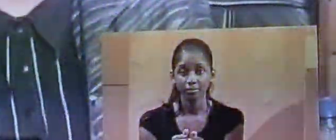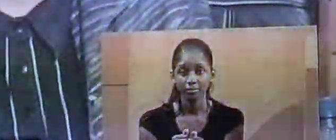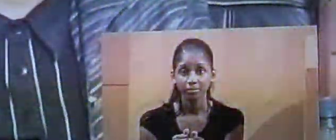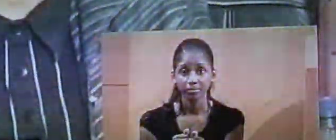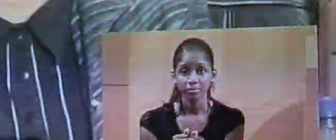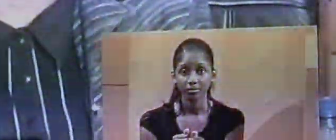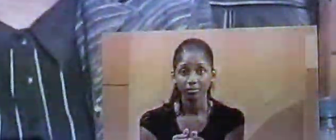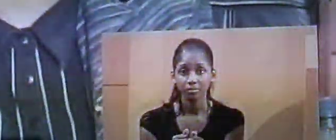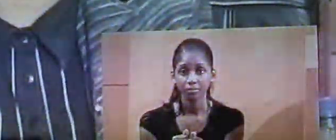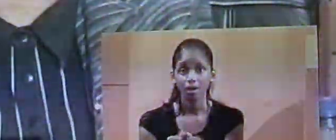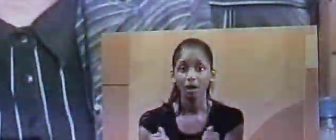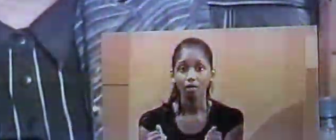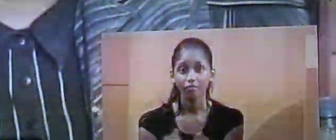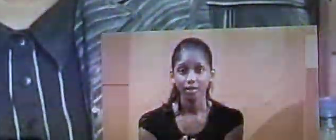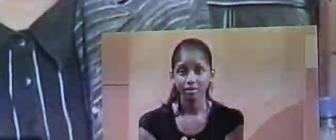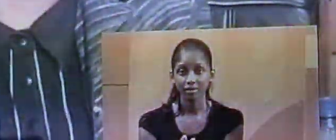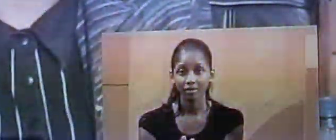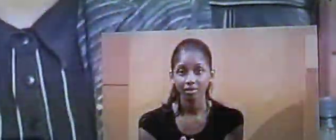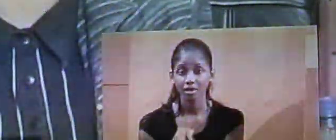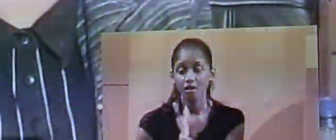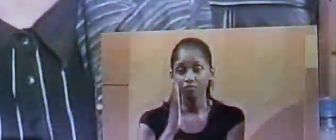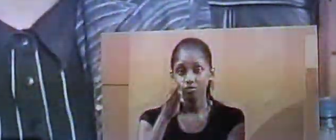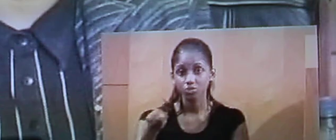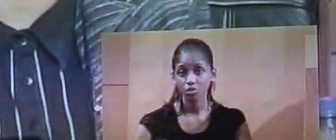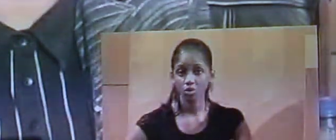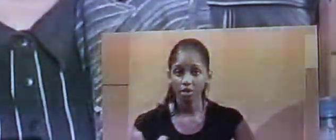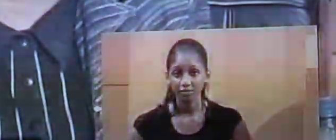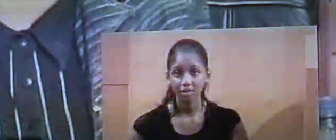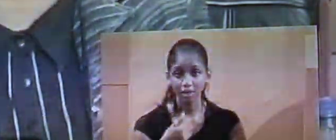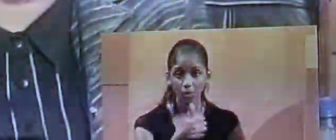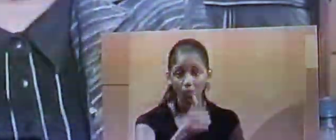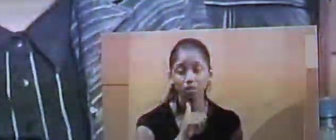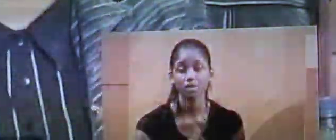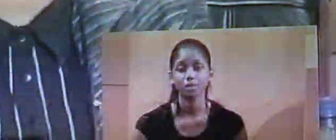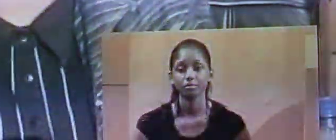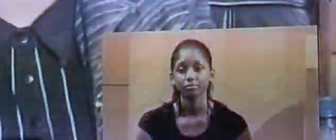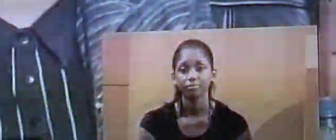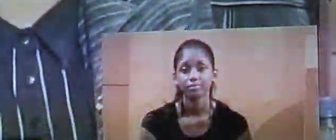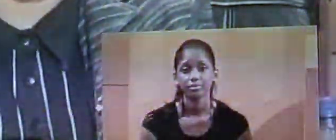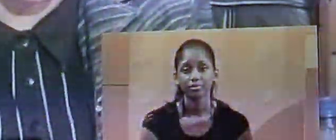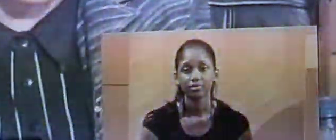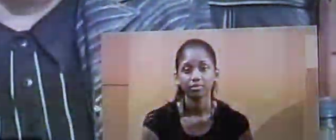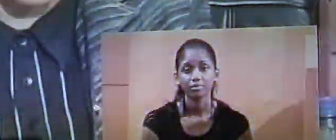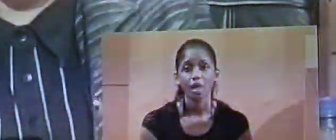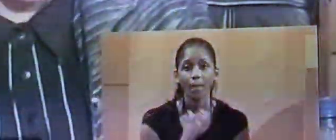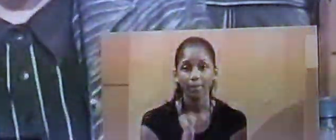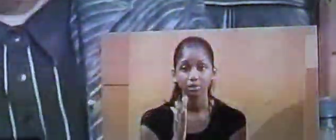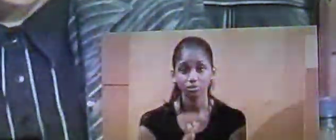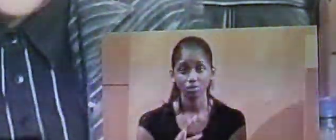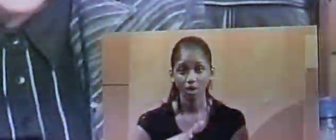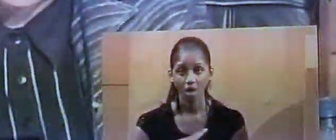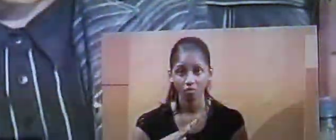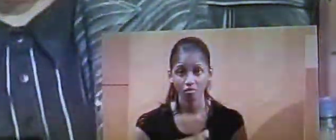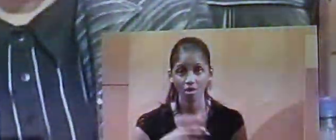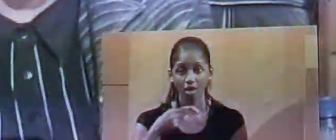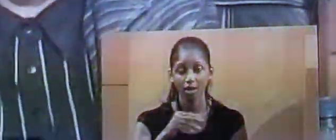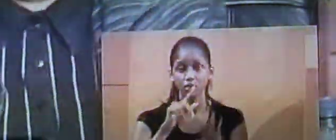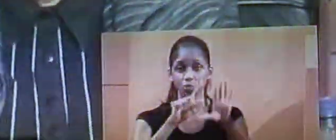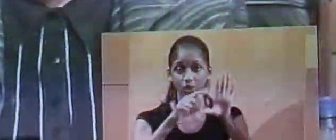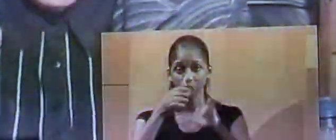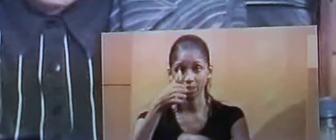avec la future collectivité unique. Puisqu'il y a la M71